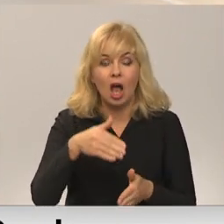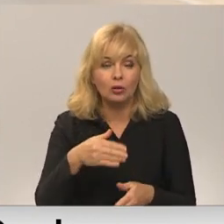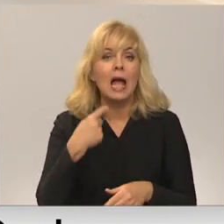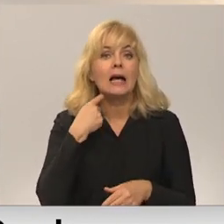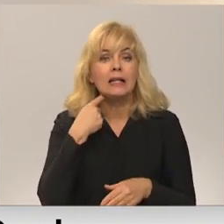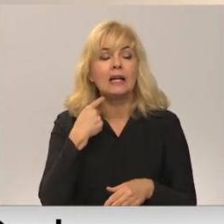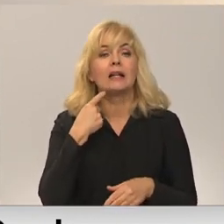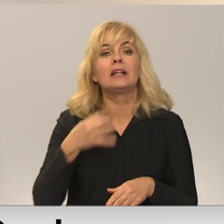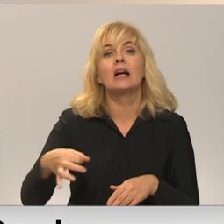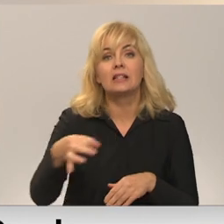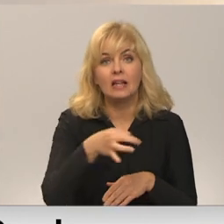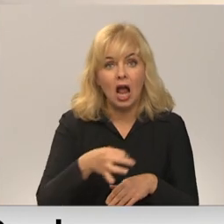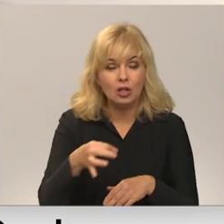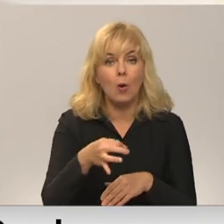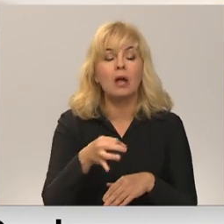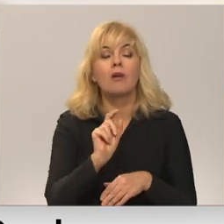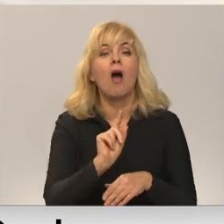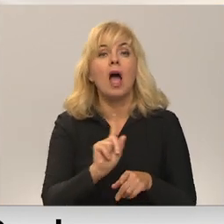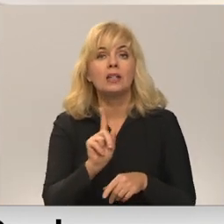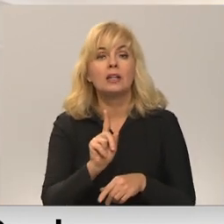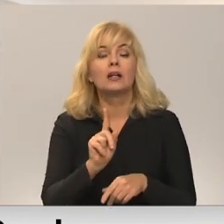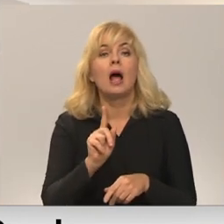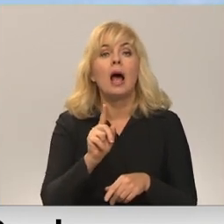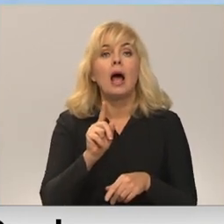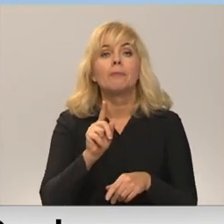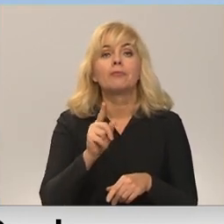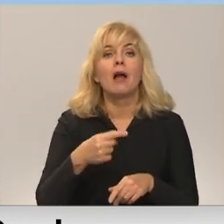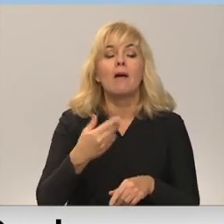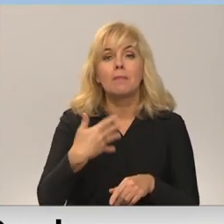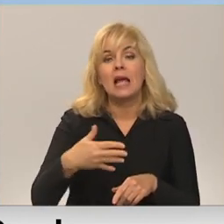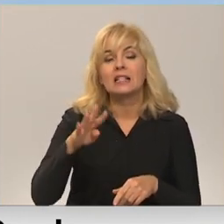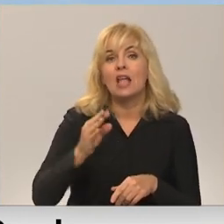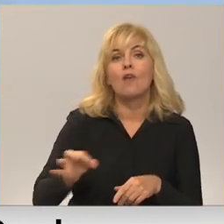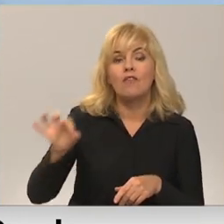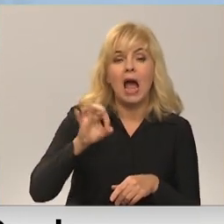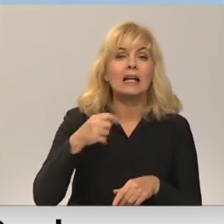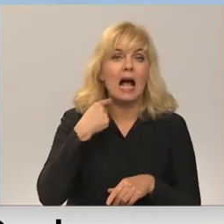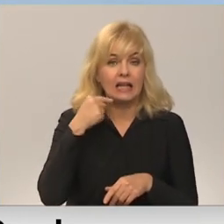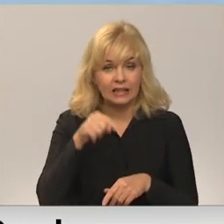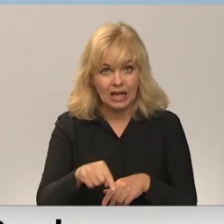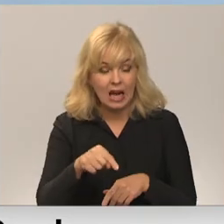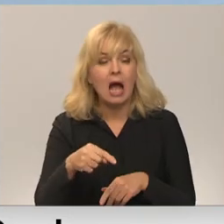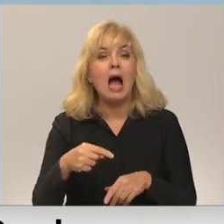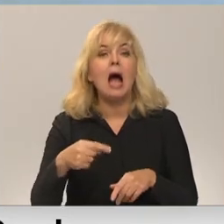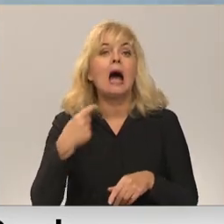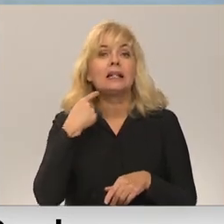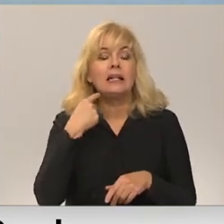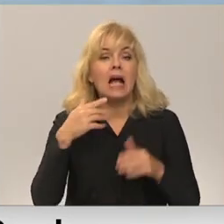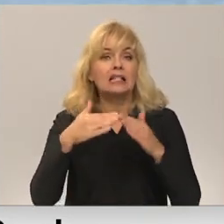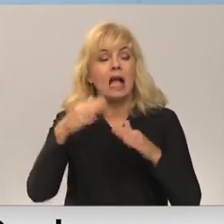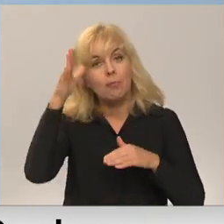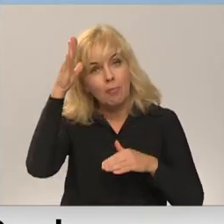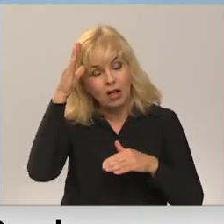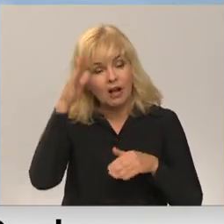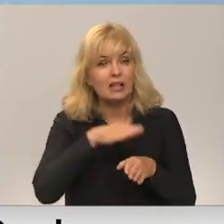reģionā tā ir visvairāk – 59. Uzņēmumā Rīgas nama pārvēlnieks uzskata, ka aizpildīt